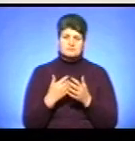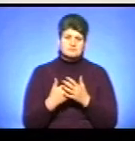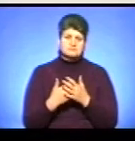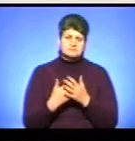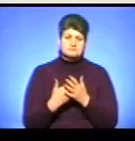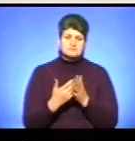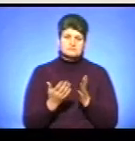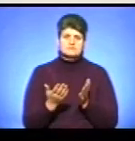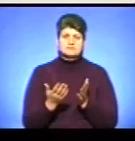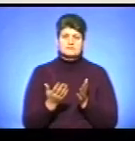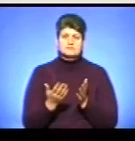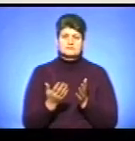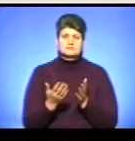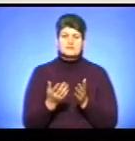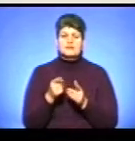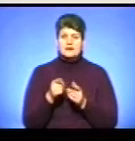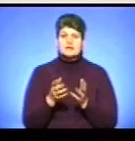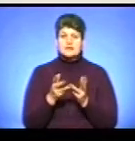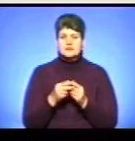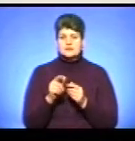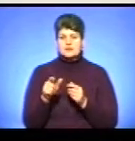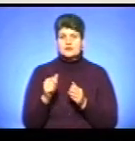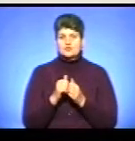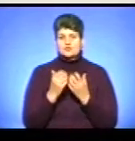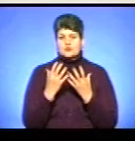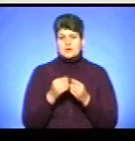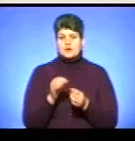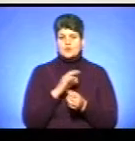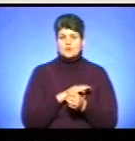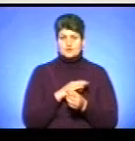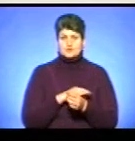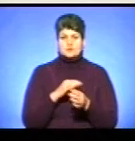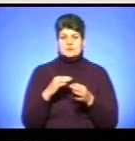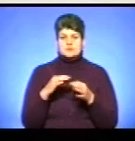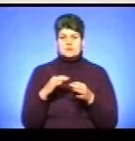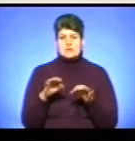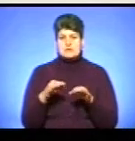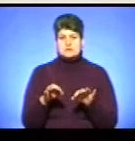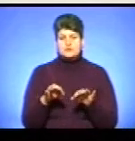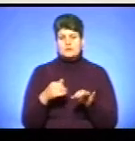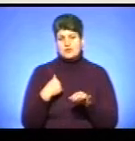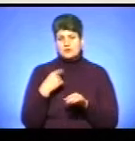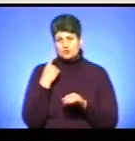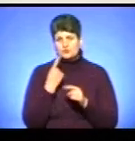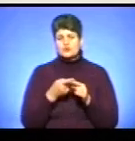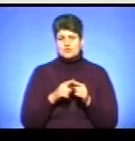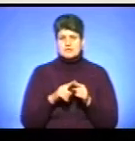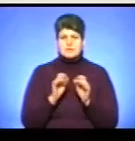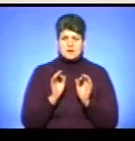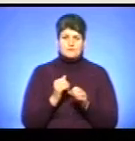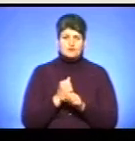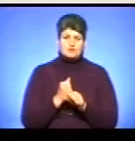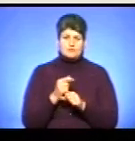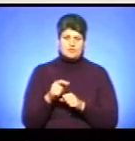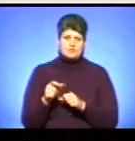та кількість пасажирів, яка щодня користується громадським пасажирським транспортом. І я думаю, що це правильно зроблено людьми.